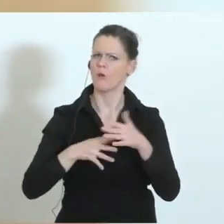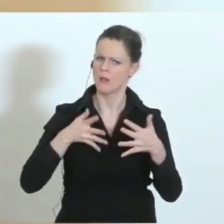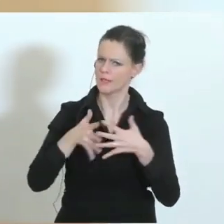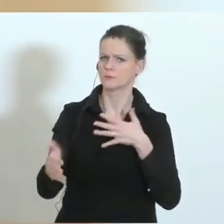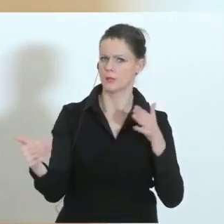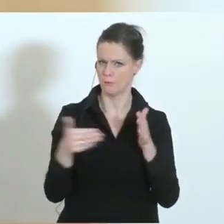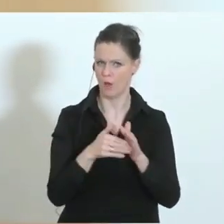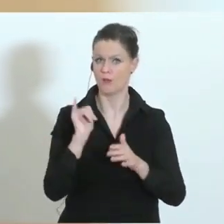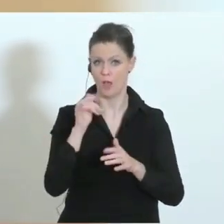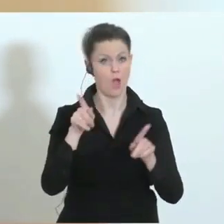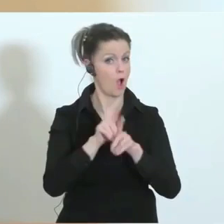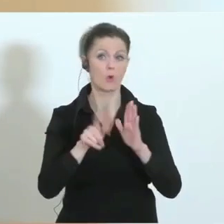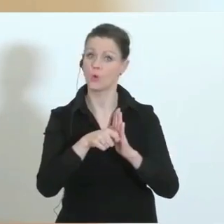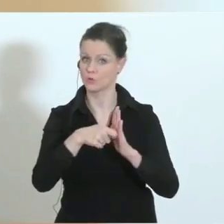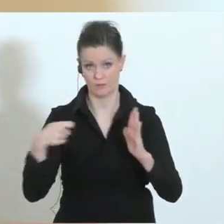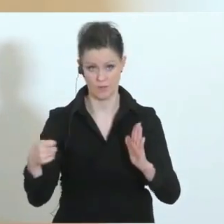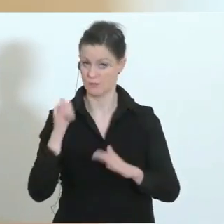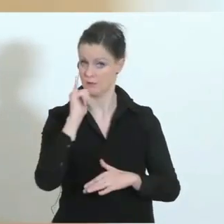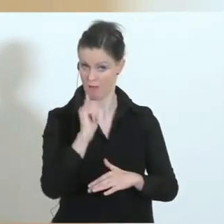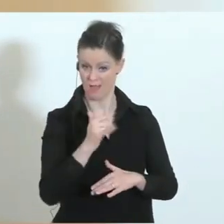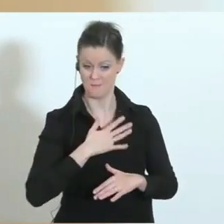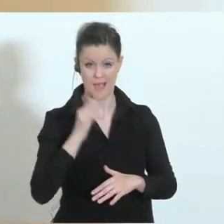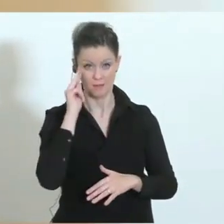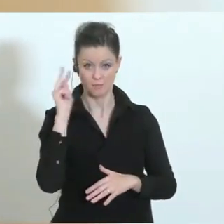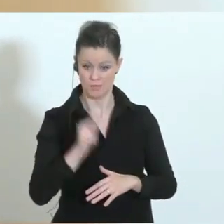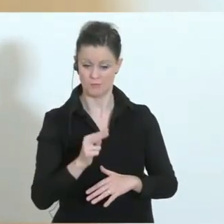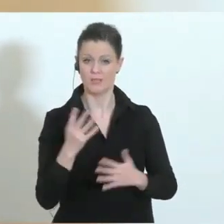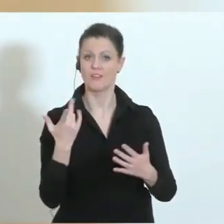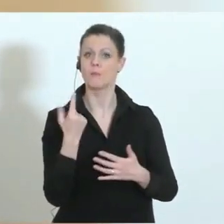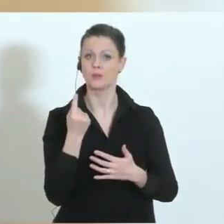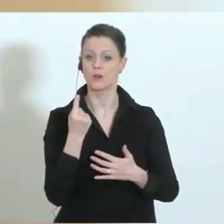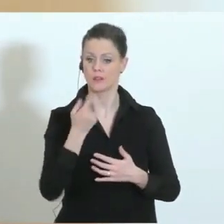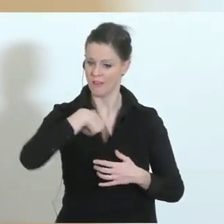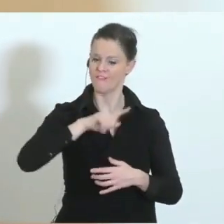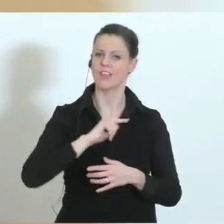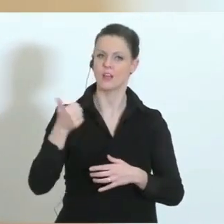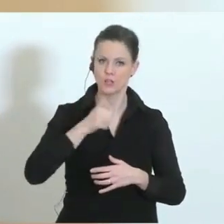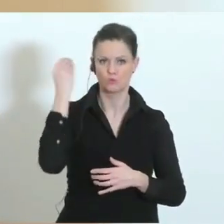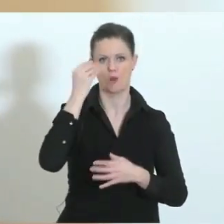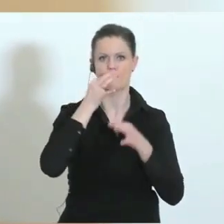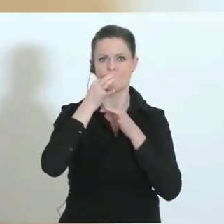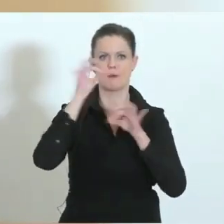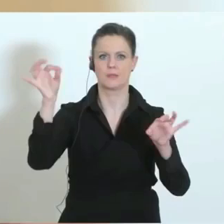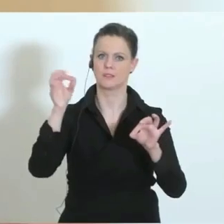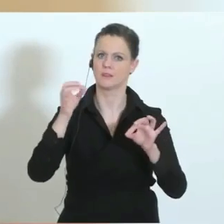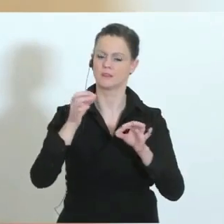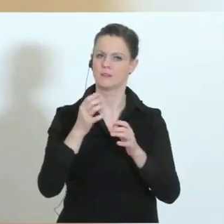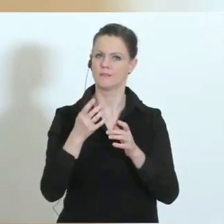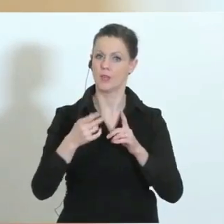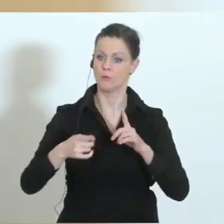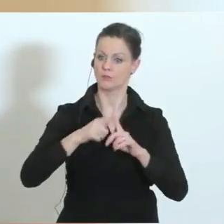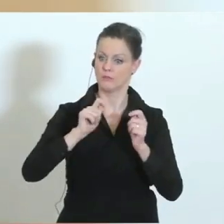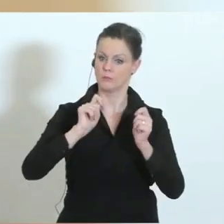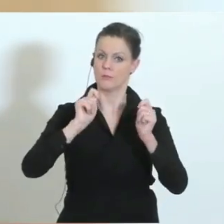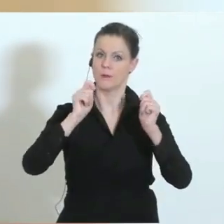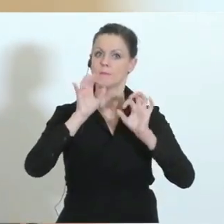braucht es auch Konsequenzen, die aus meiner Sicht immer bedeuten, wir verbessern uns, wir lernen daraus, wir optimieren uns für die nächste